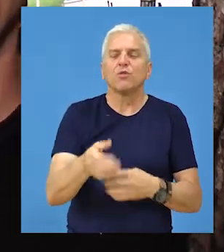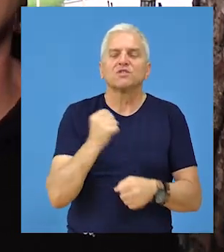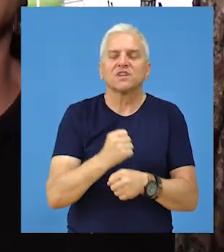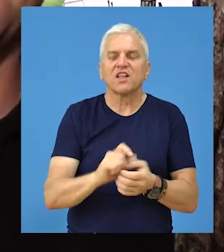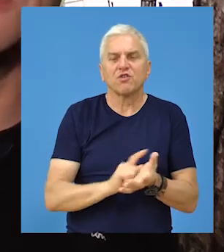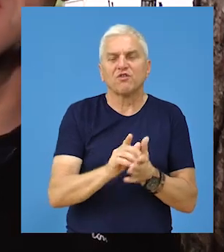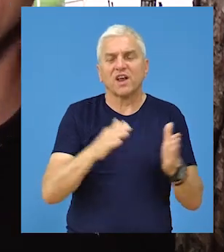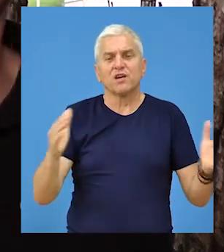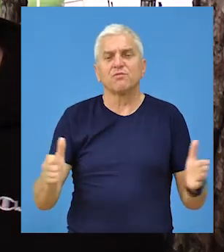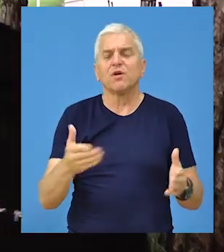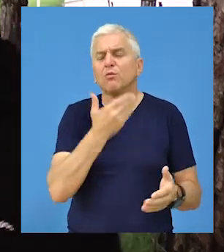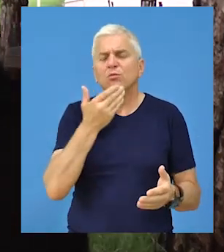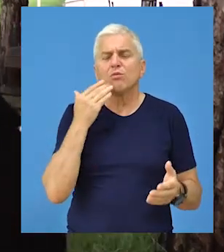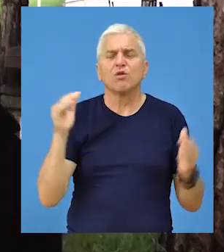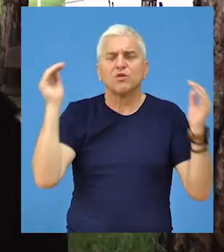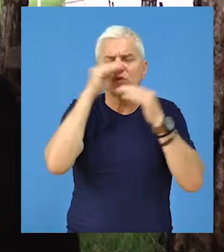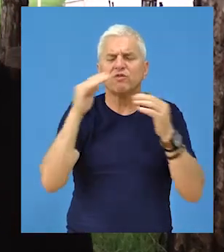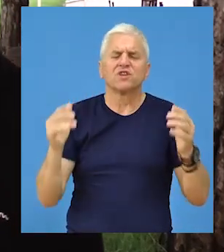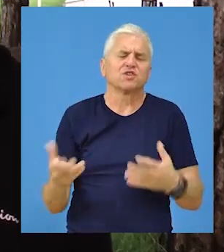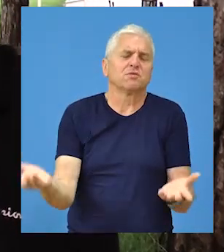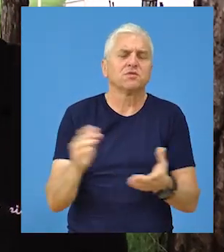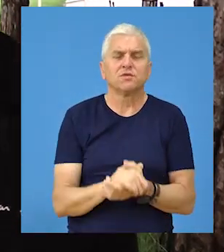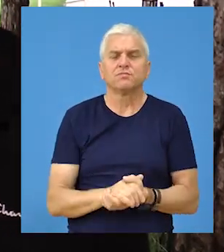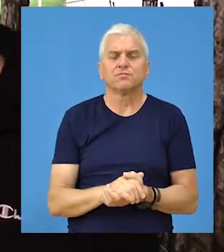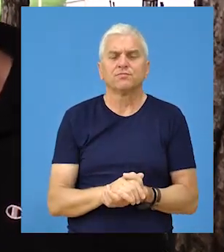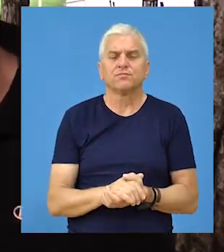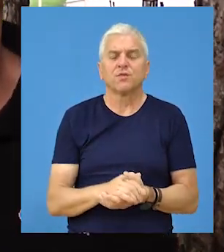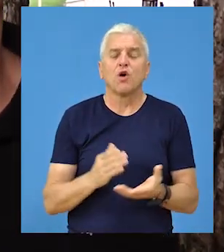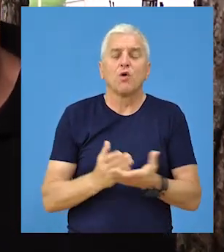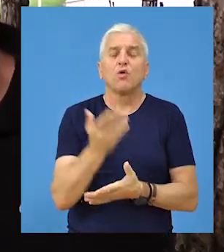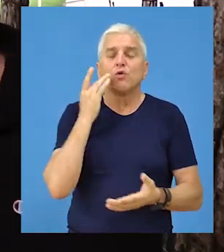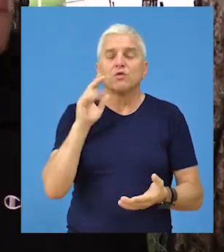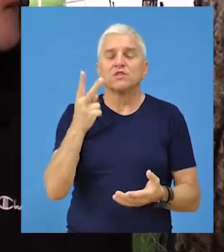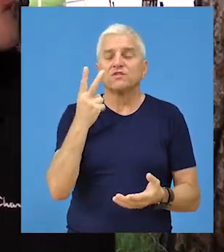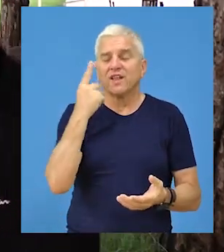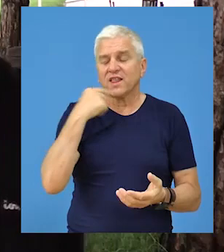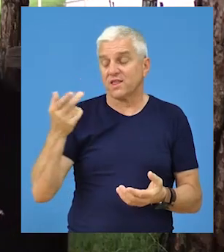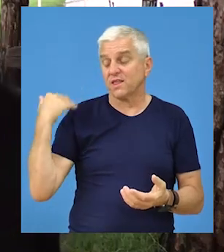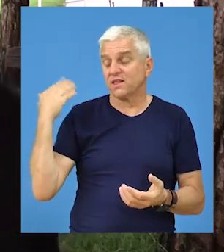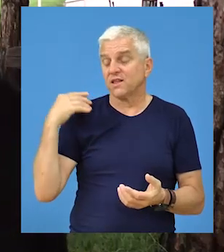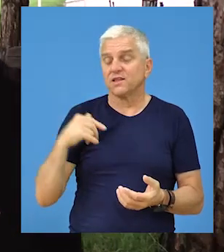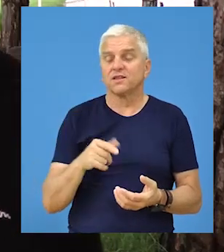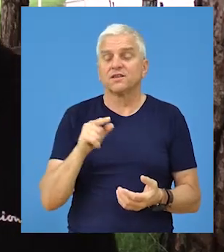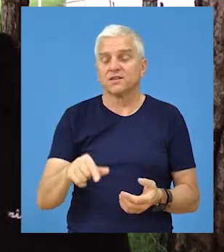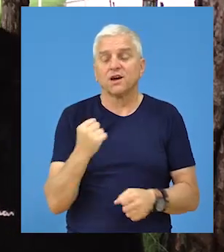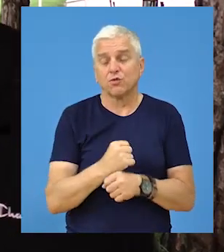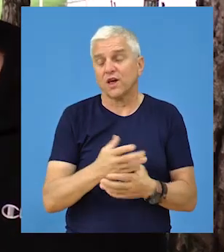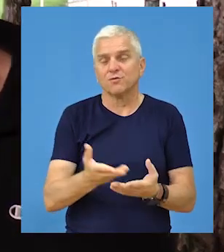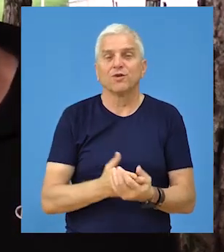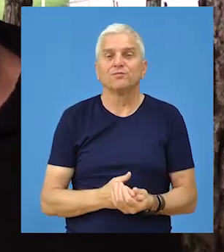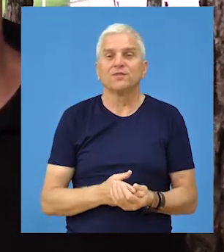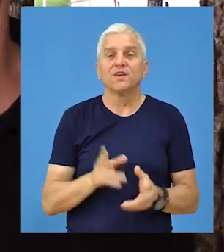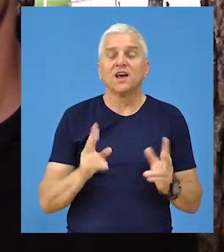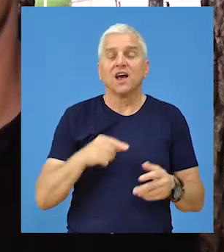nego je to rađeno posle nekog radnog vremena, popudne, uveče, predveče i uspeli smo u ove predkodne dve nedelje